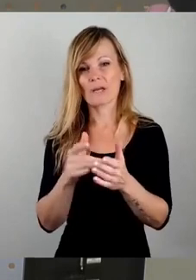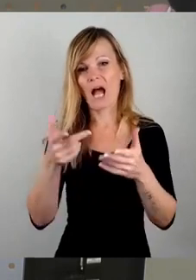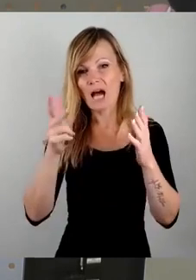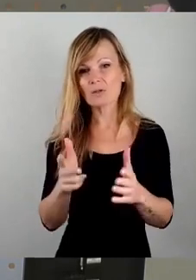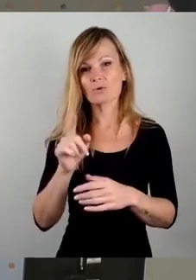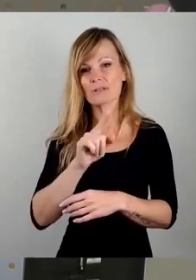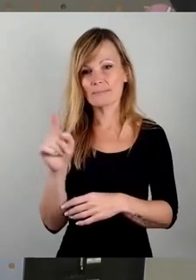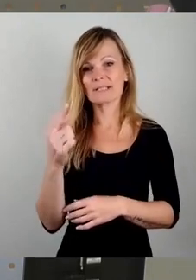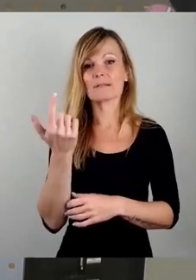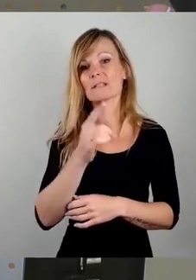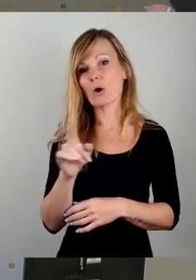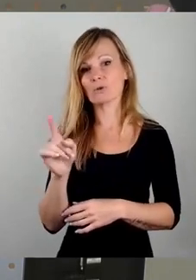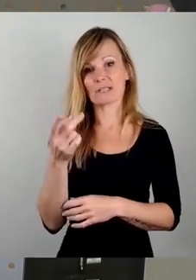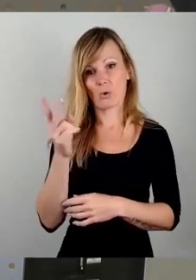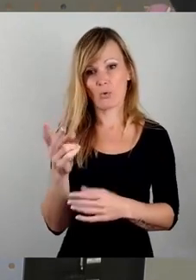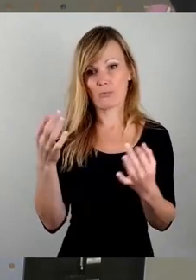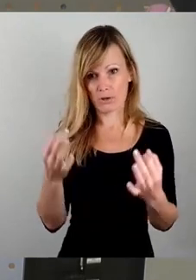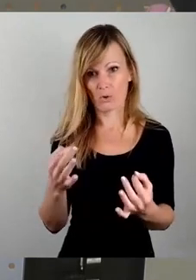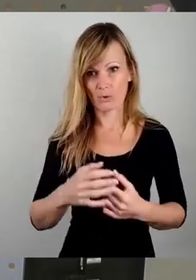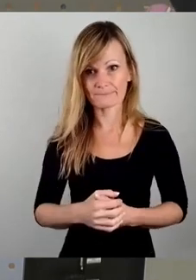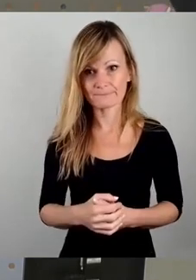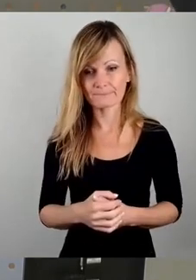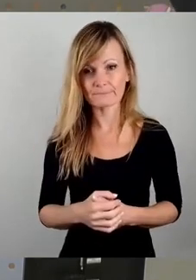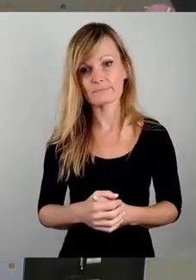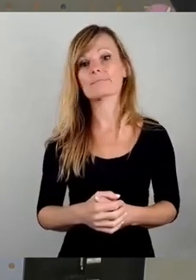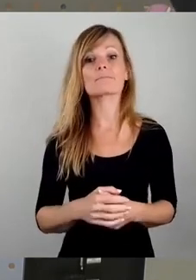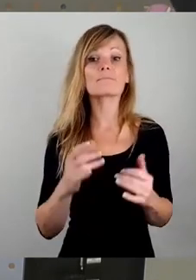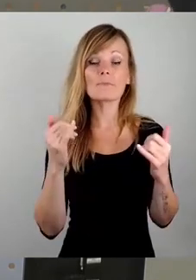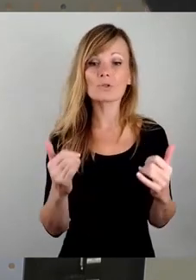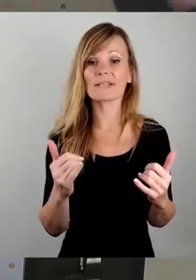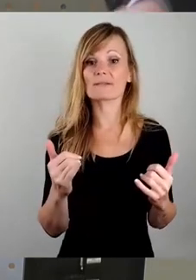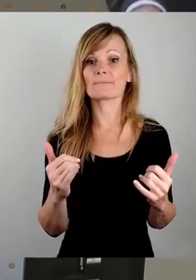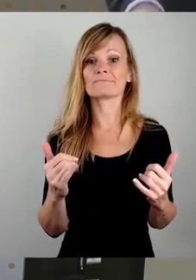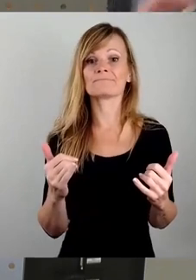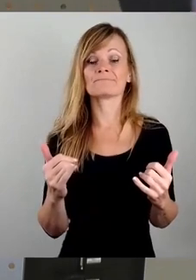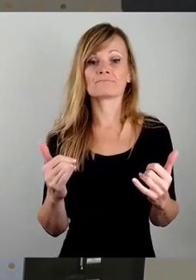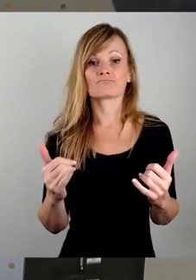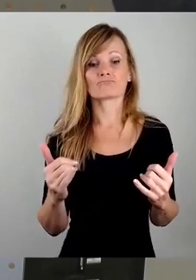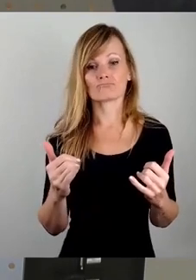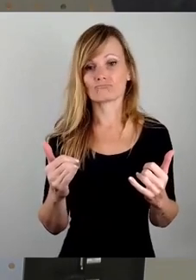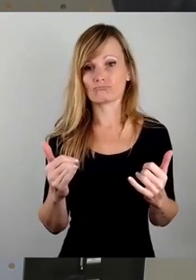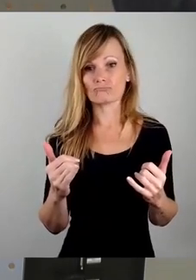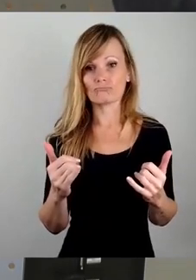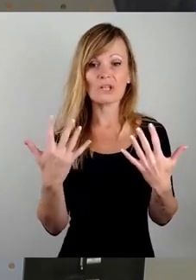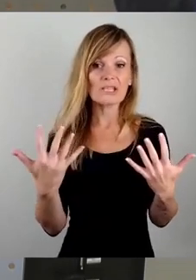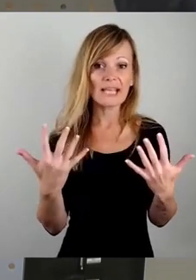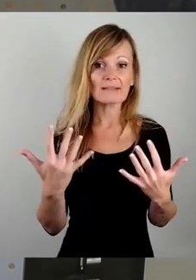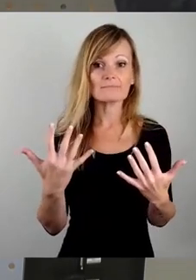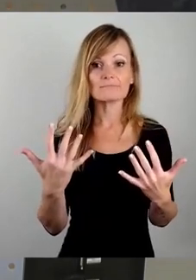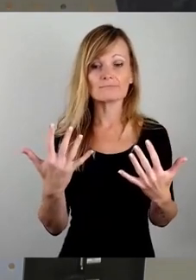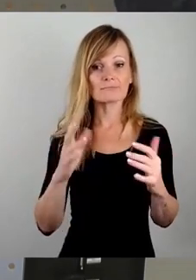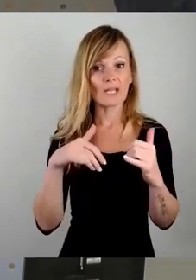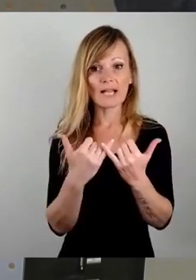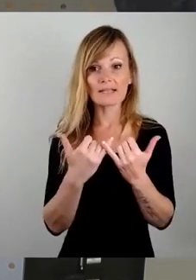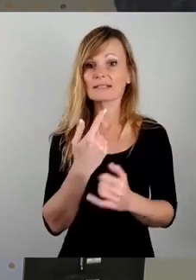Euro mindestens. Und wenn Sie jetzt mit, sagen wir mal, 10 Eltern, 20 Kinder, Sie